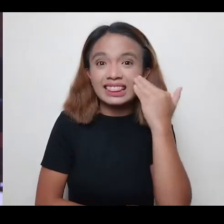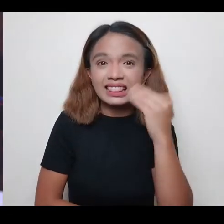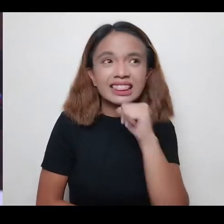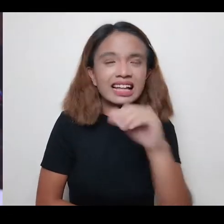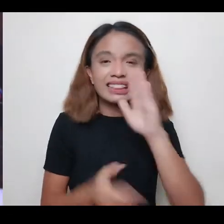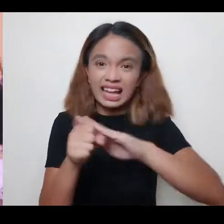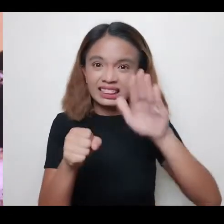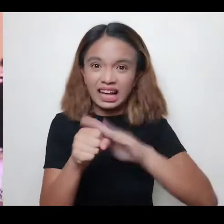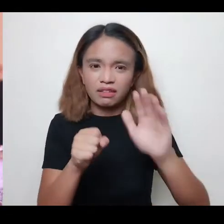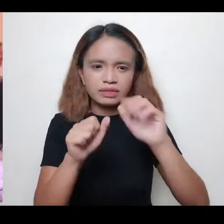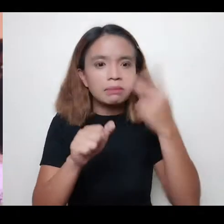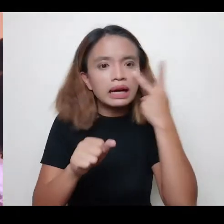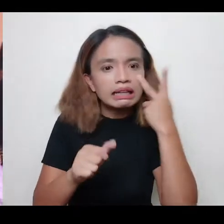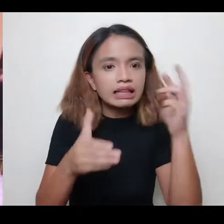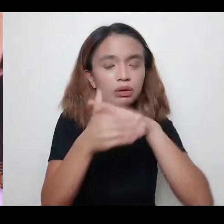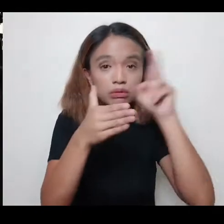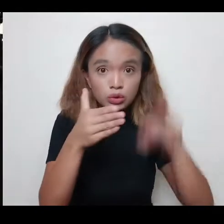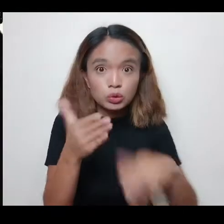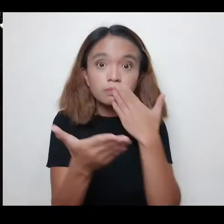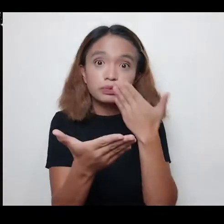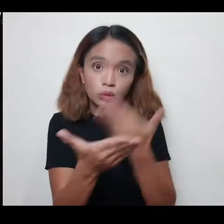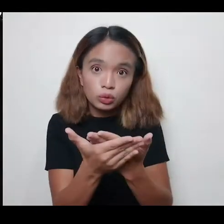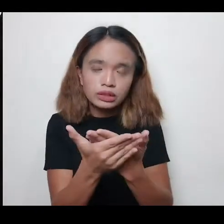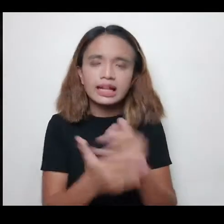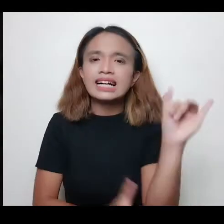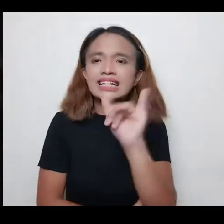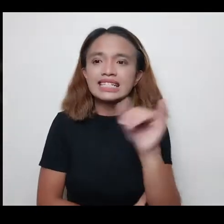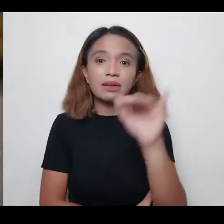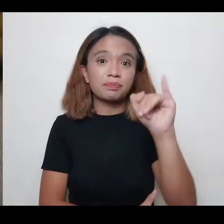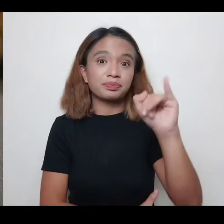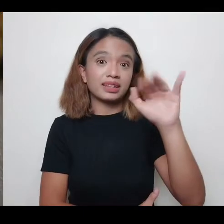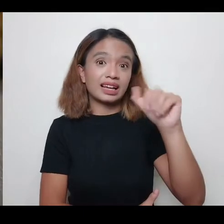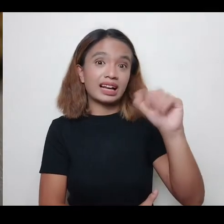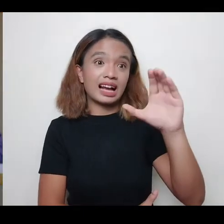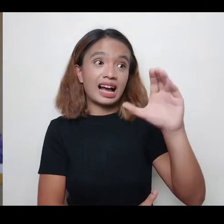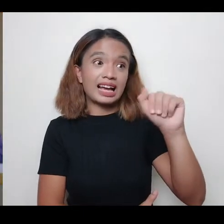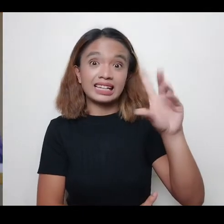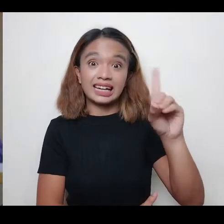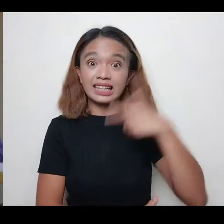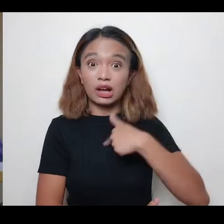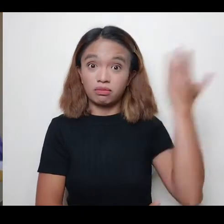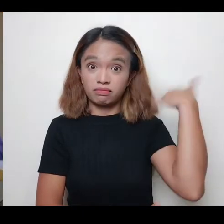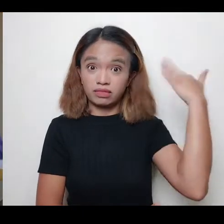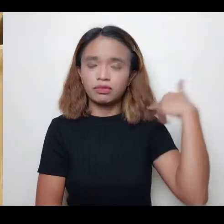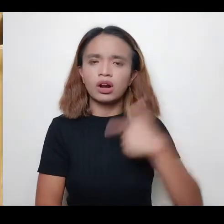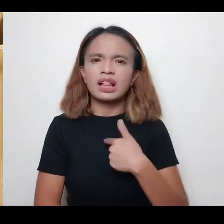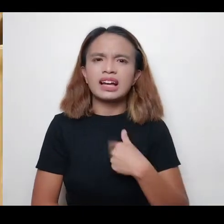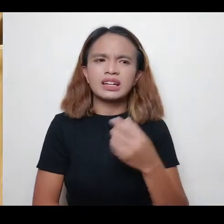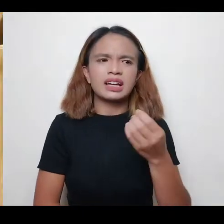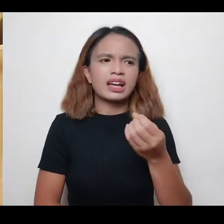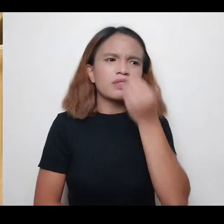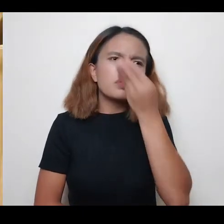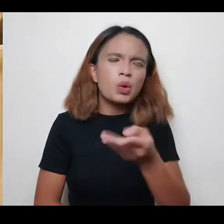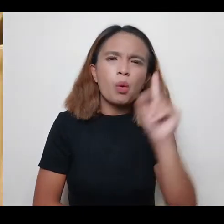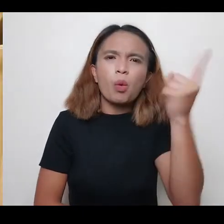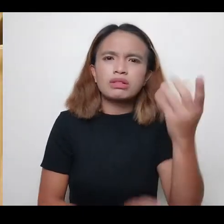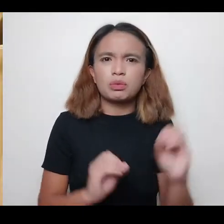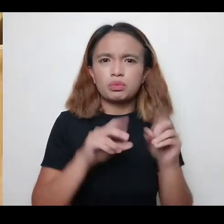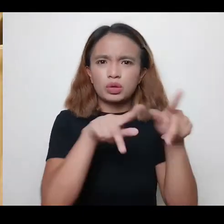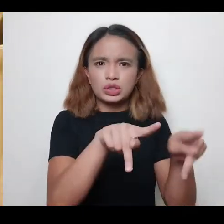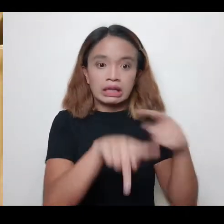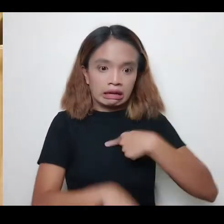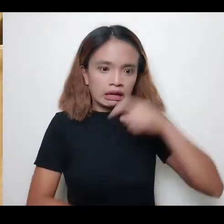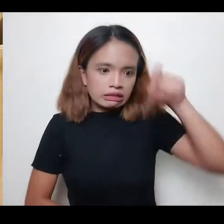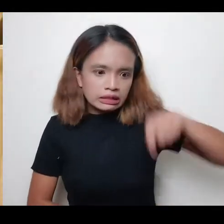tinanim. Yun yung mahalaga sa akin, na parang ngayon, parang nung i-card din ako. Parang ang feeling ko, napakaliit na lang ng window